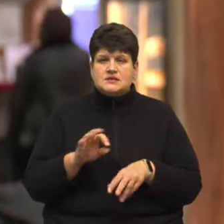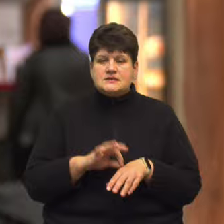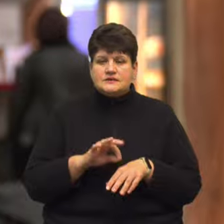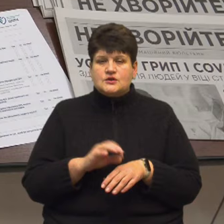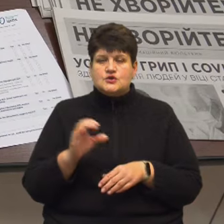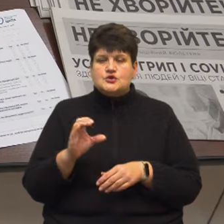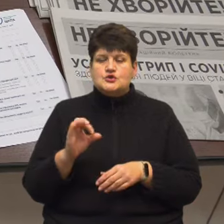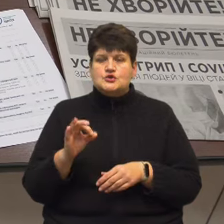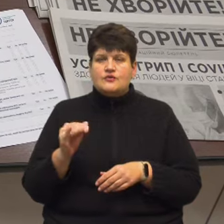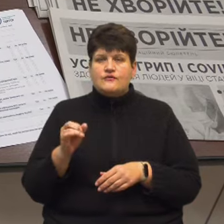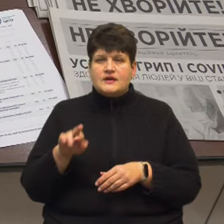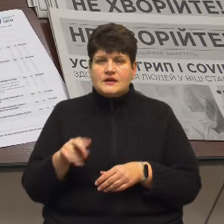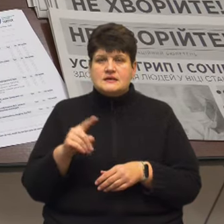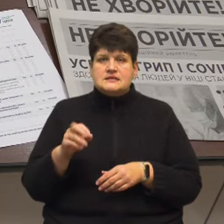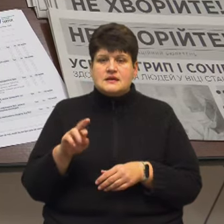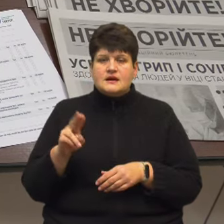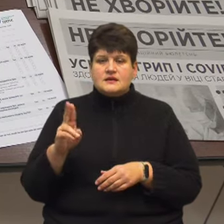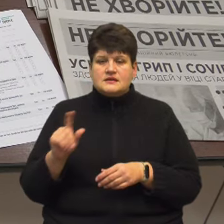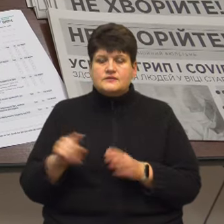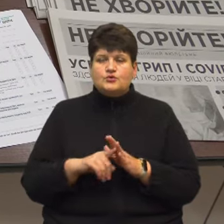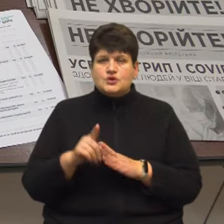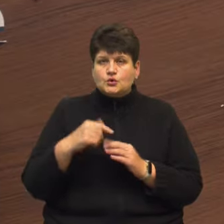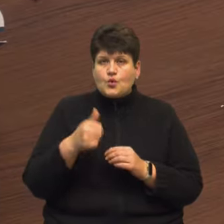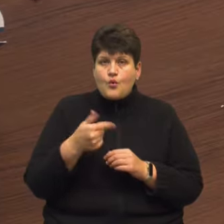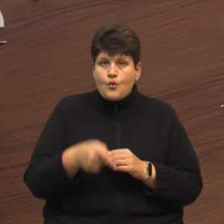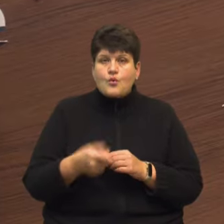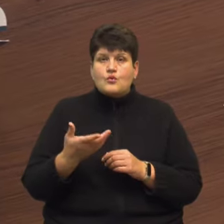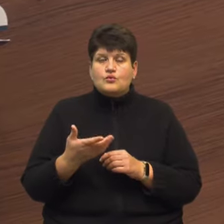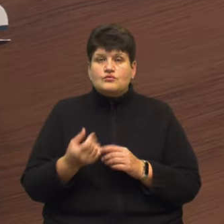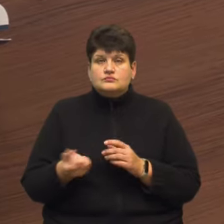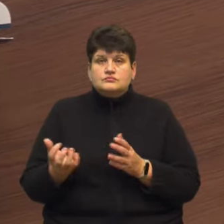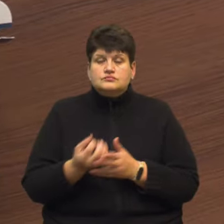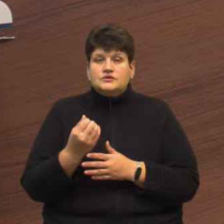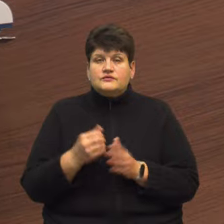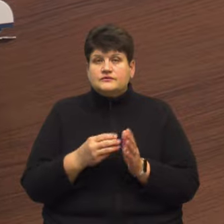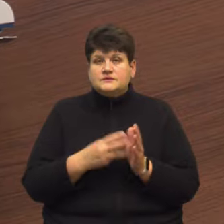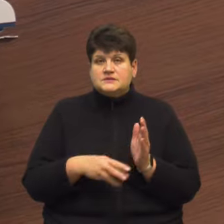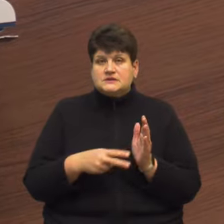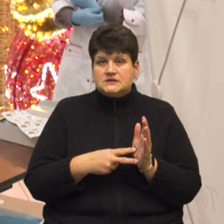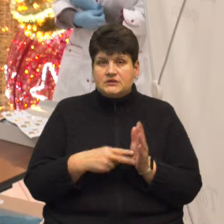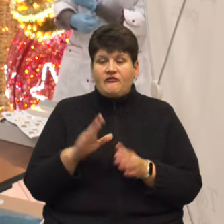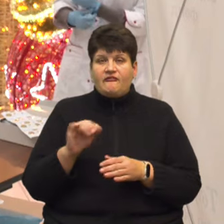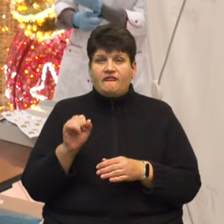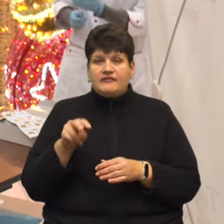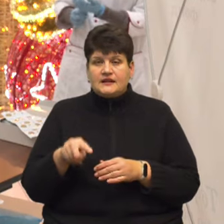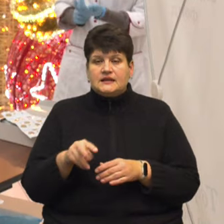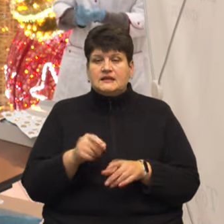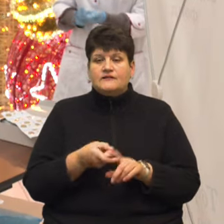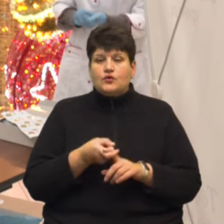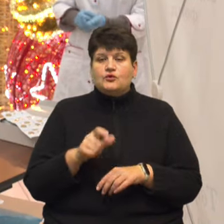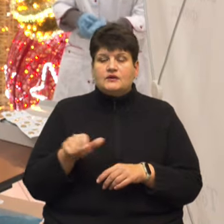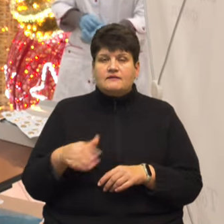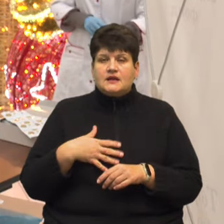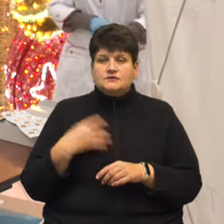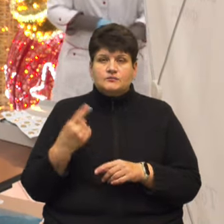Софія Заяць. За її словами, від початку цього року в області виявили 87 віл інфікованих людей. В нашій області таких